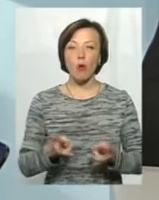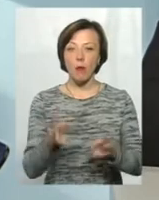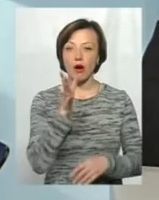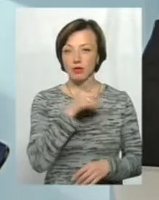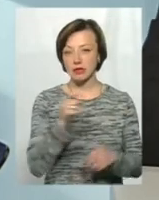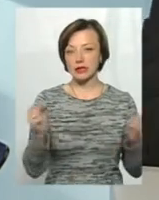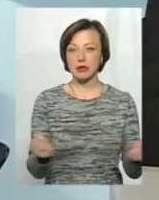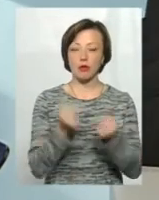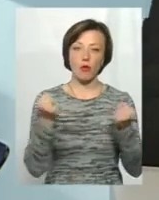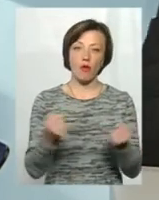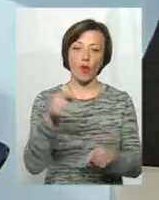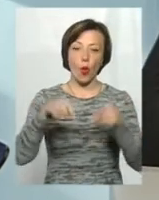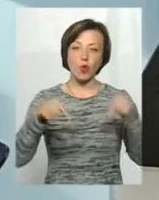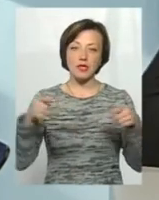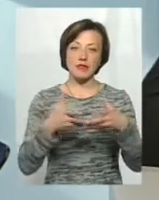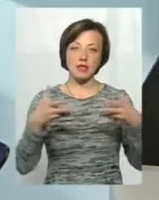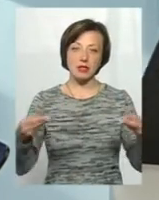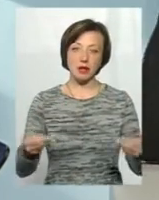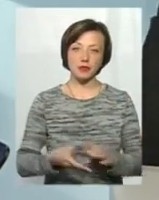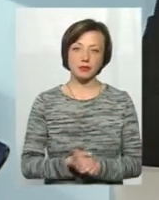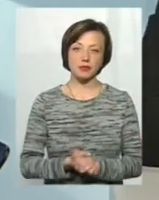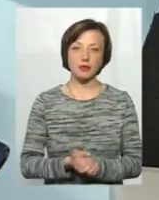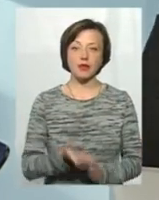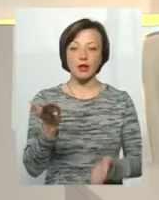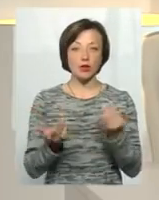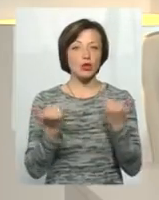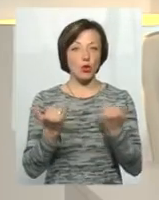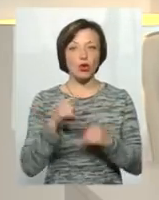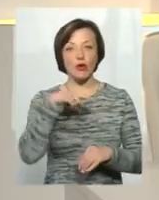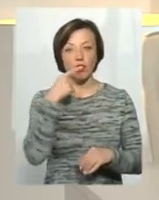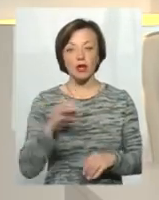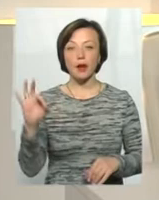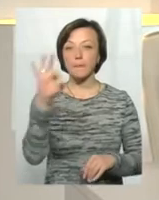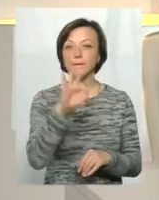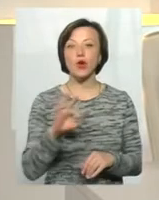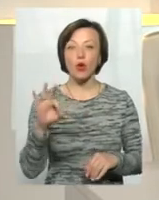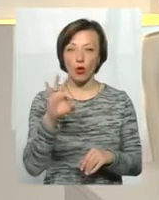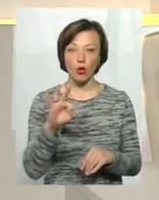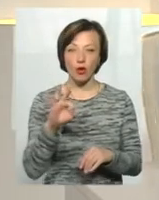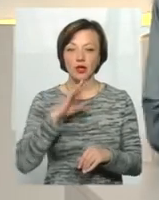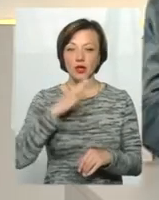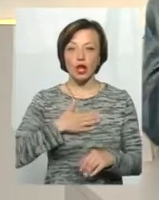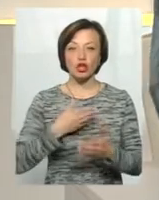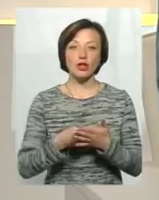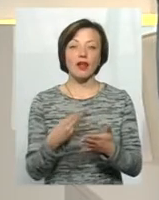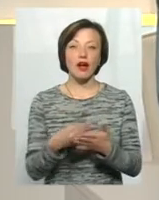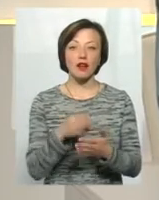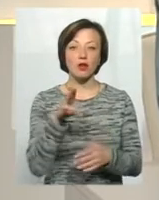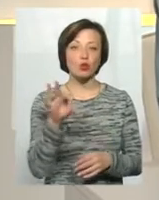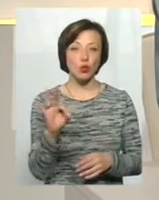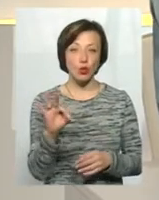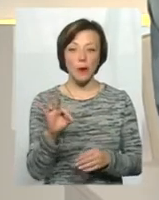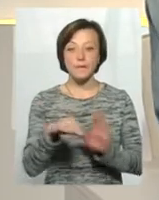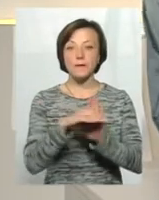зимово-осінній, весняної. Ну, власне, якщо сьогодні говорити про наші тарифи, то і